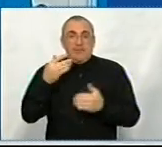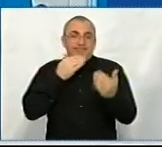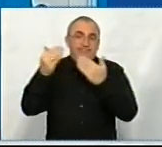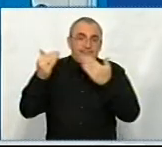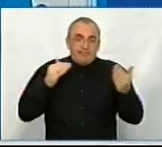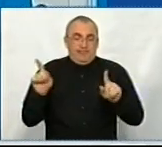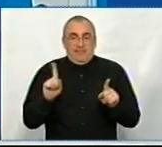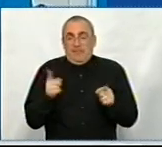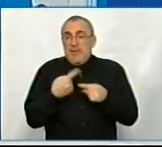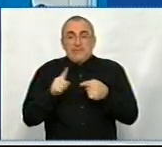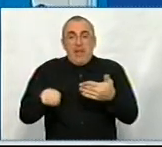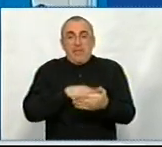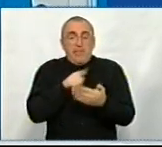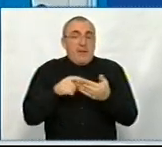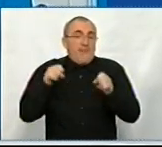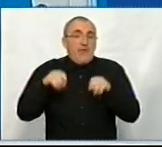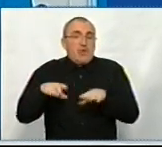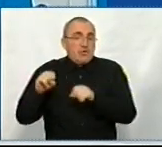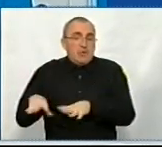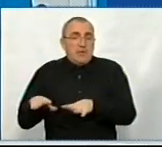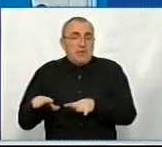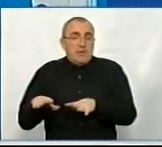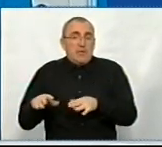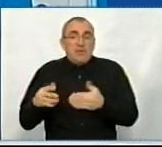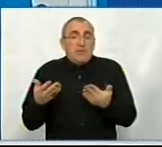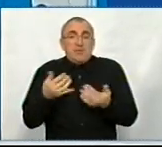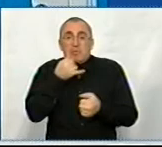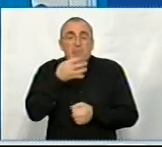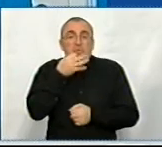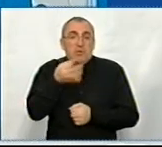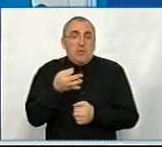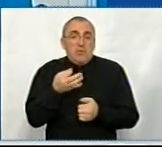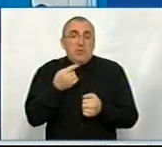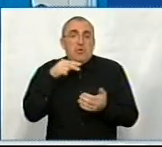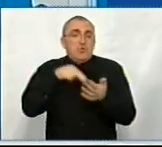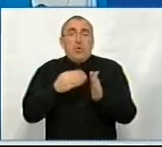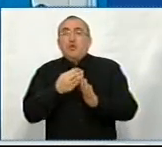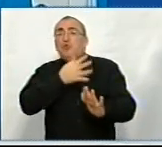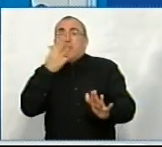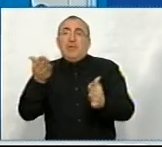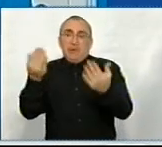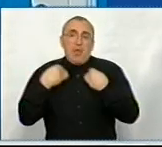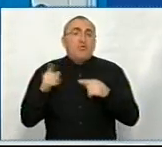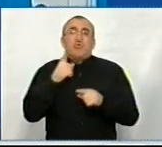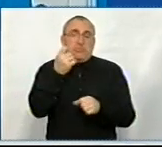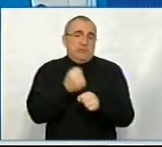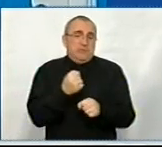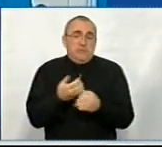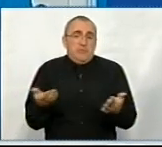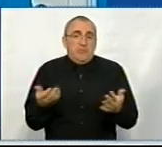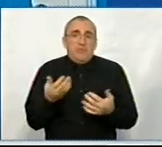знаю, але це питання має вирішуватись. Я не можу сказати, що стоїть черга з людей, що дайте нам щось з ним зробити.